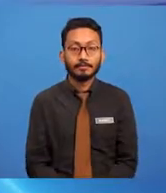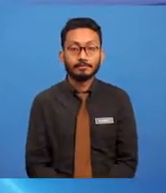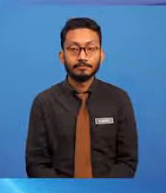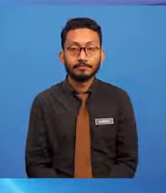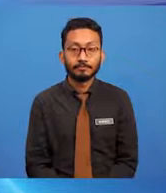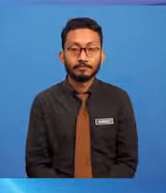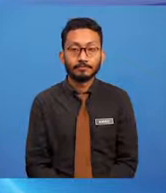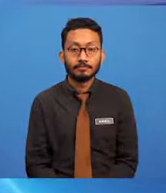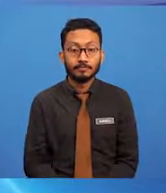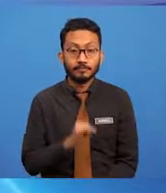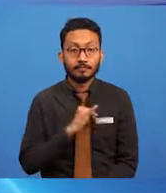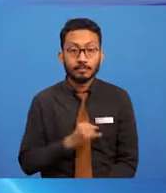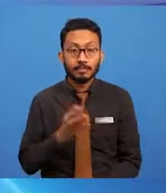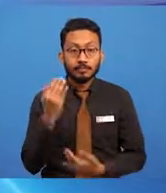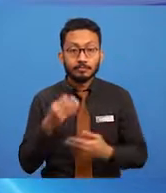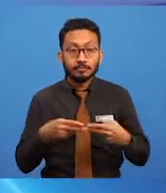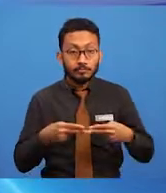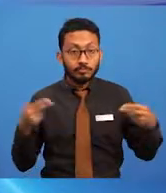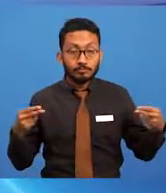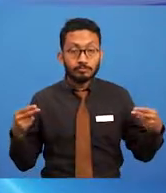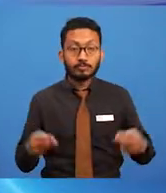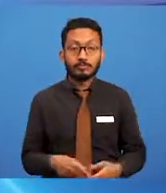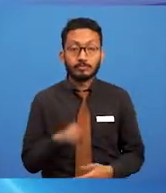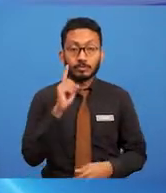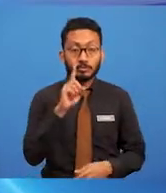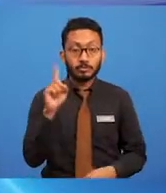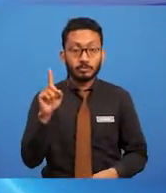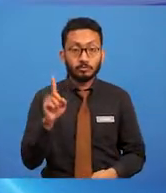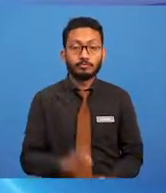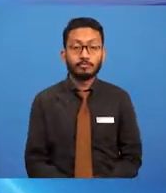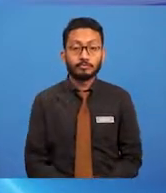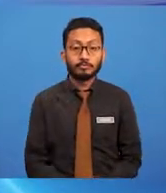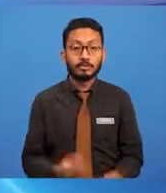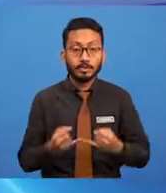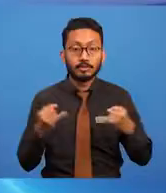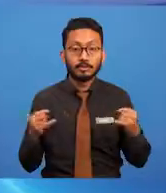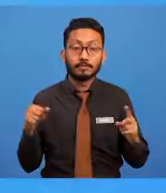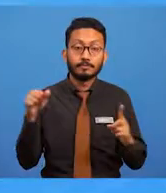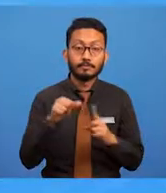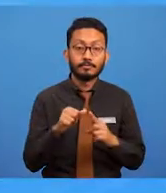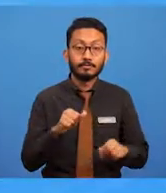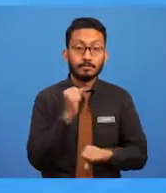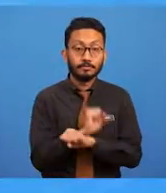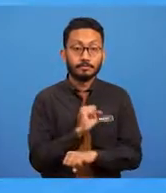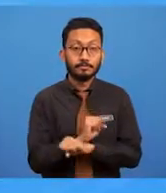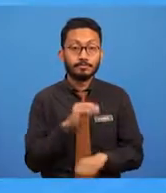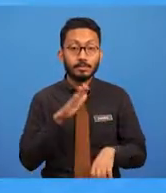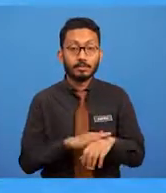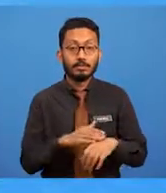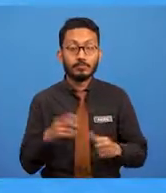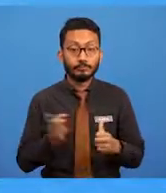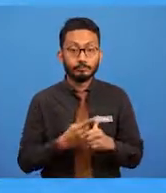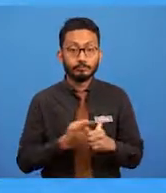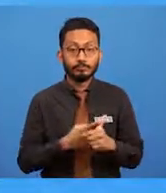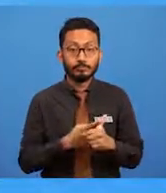guraikan secara ringkas satu persatu jenis arahan kerja di atas. Yang pertama adalah